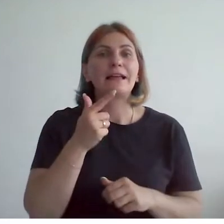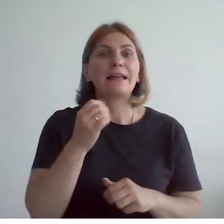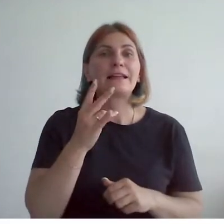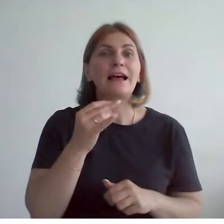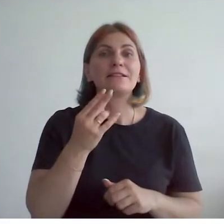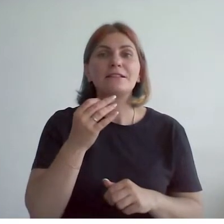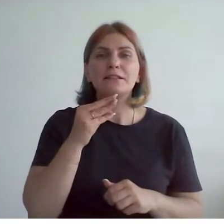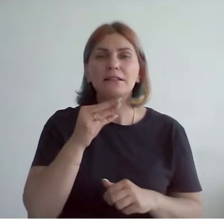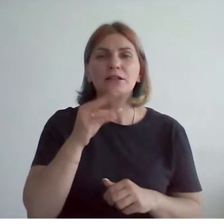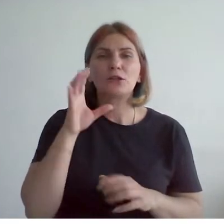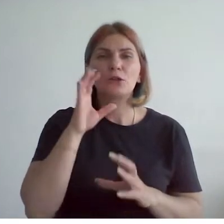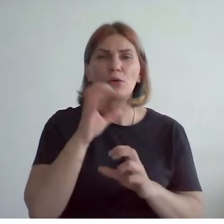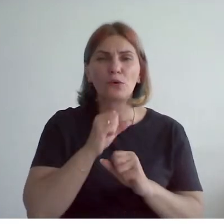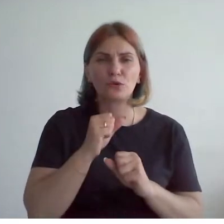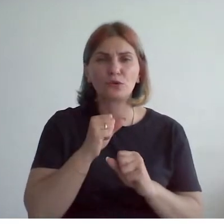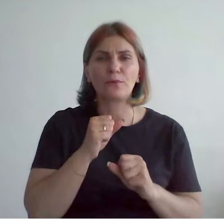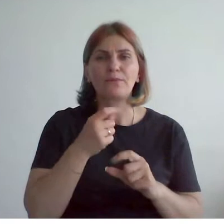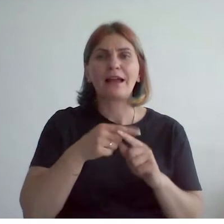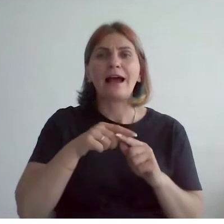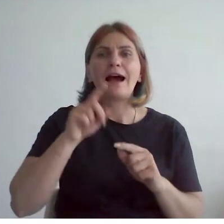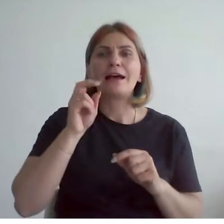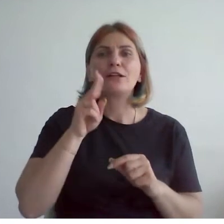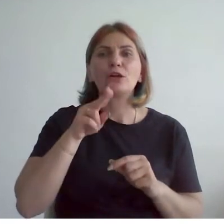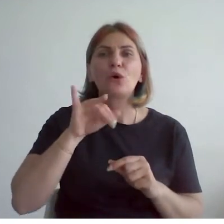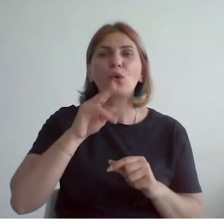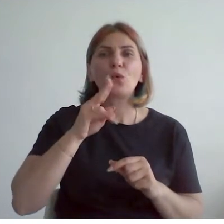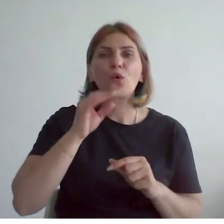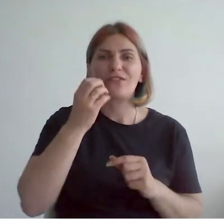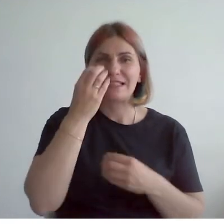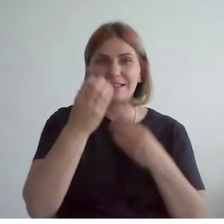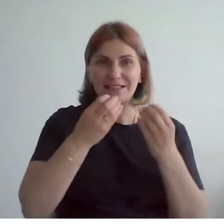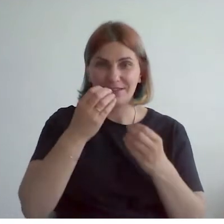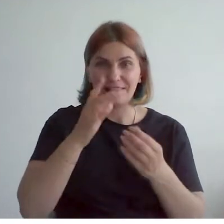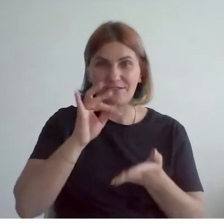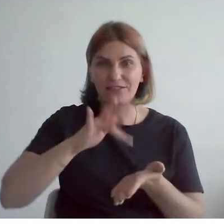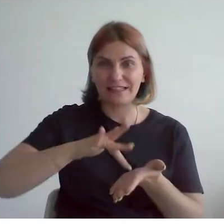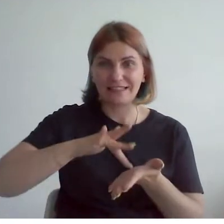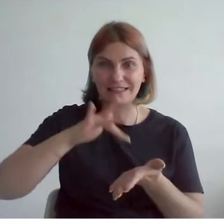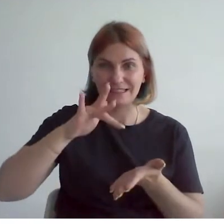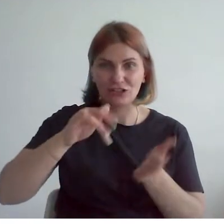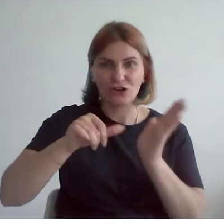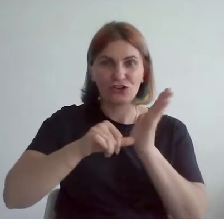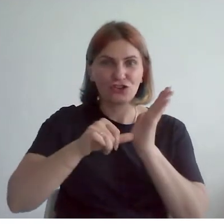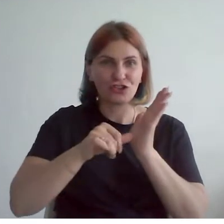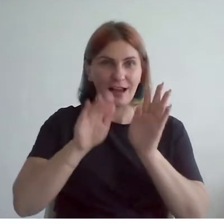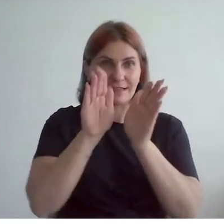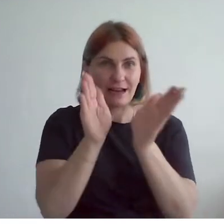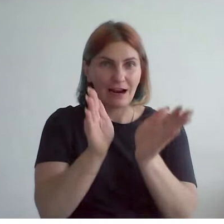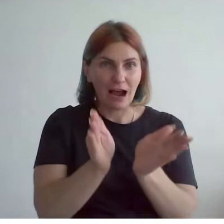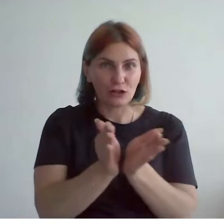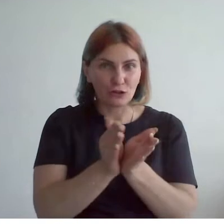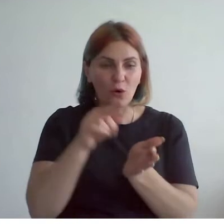Это такие луковичные, в центре композиции шесть глийных горшков с